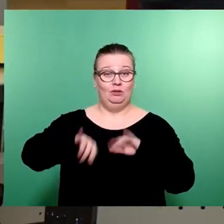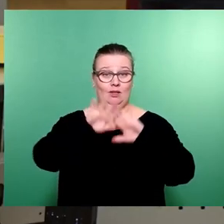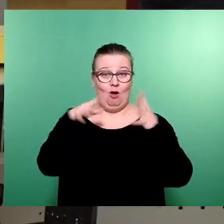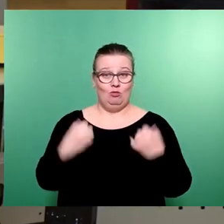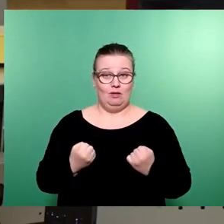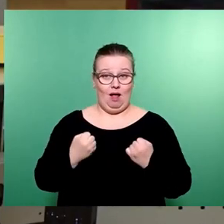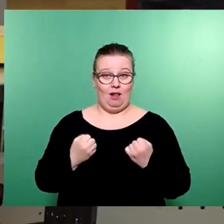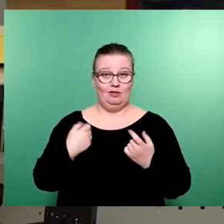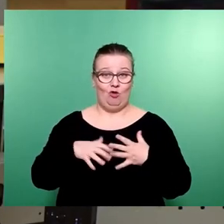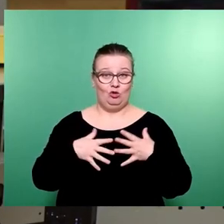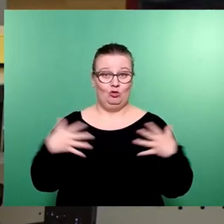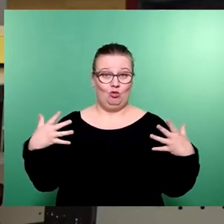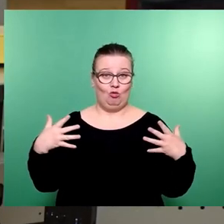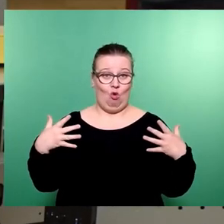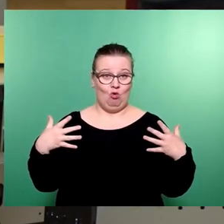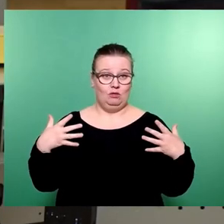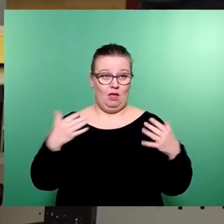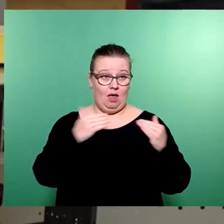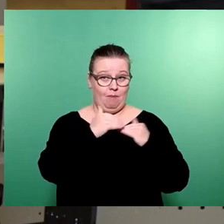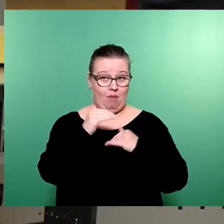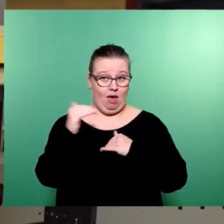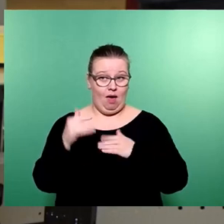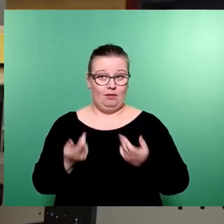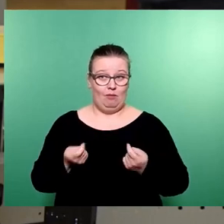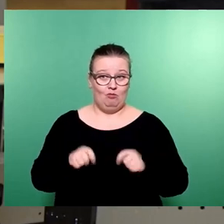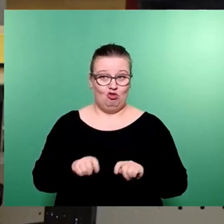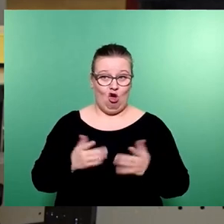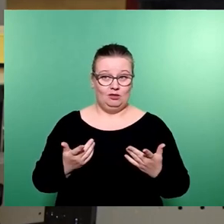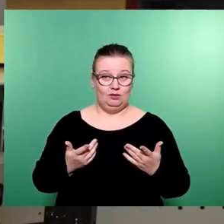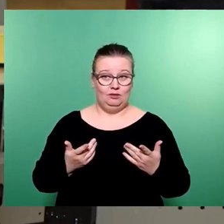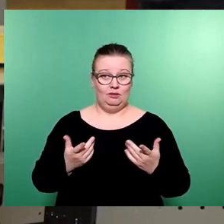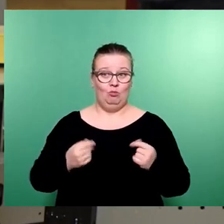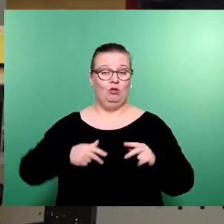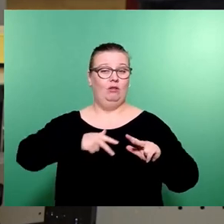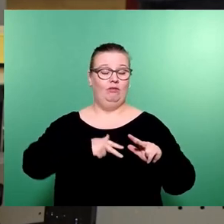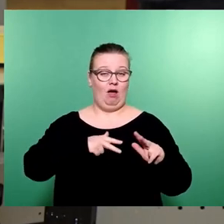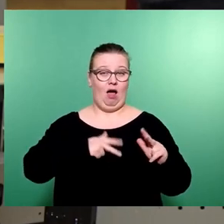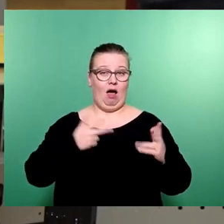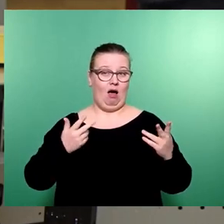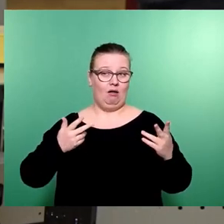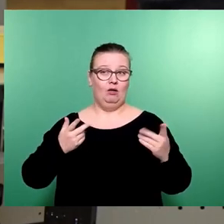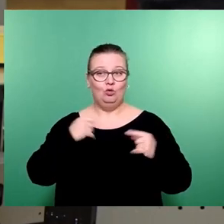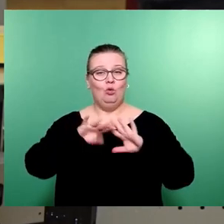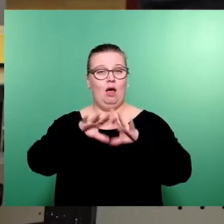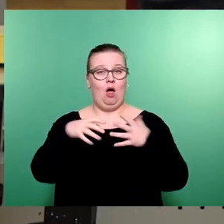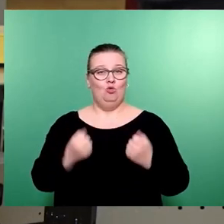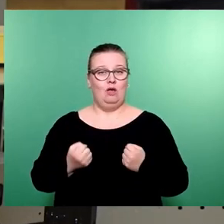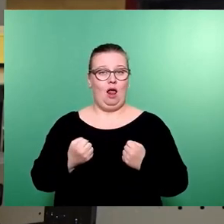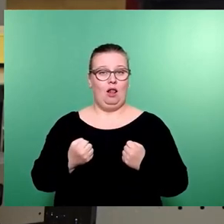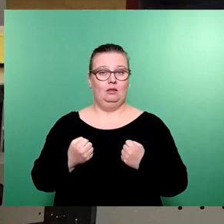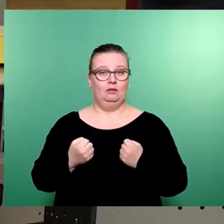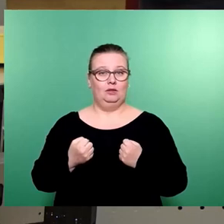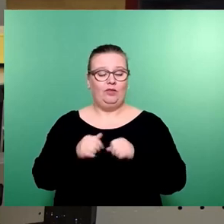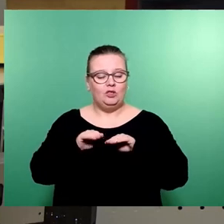ist ja von einer sehr großen Mehrheit, wird er dann beschlossen werden, kann in der Sache ja nur ein Haushalt der kleinen